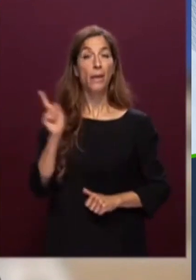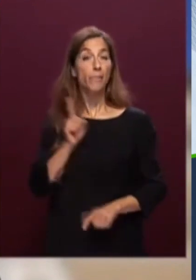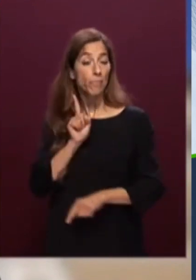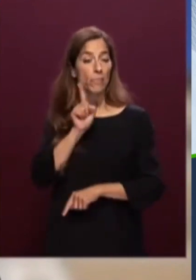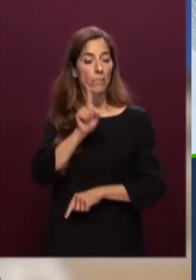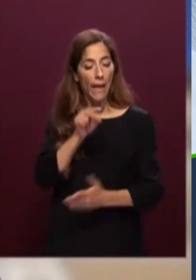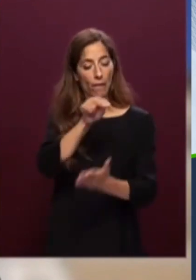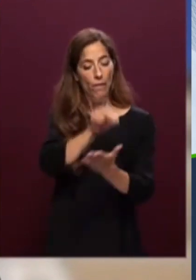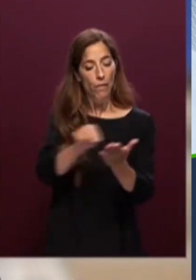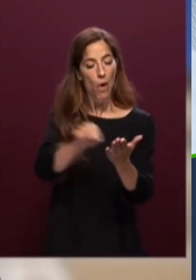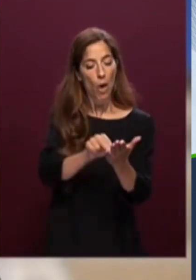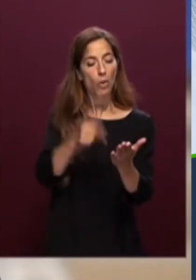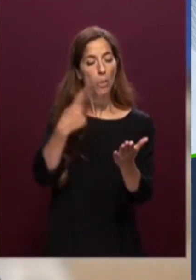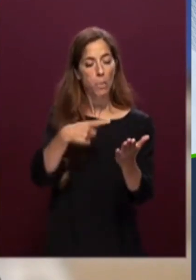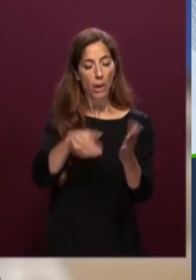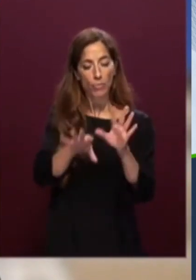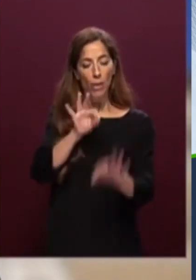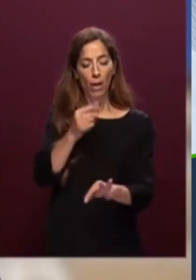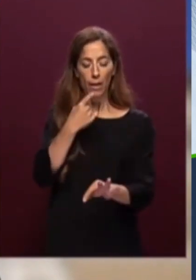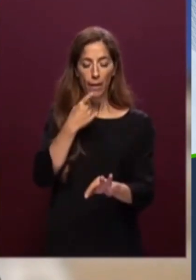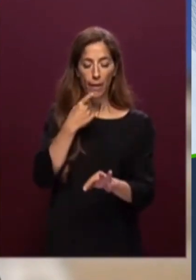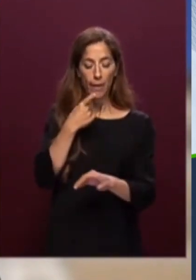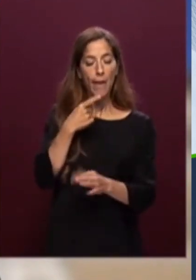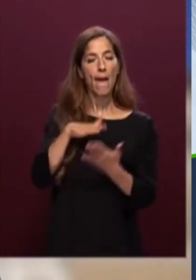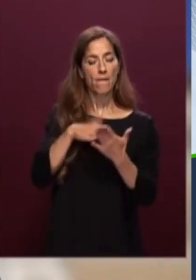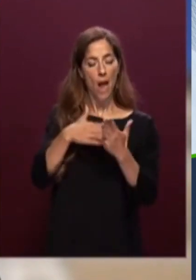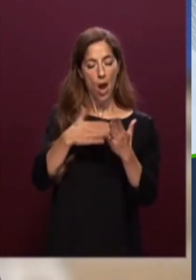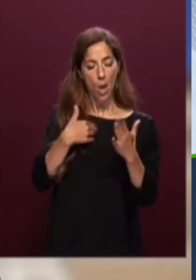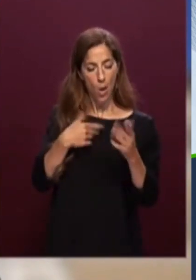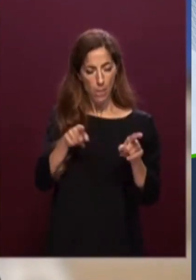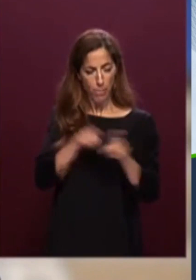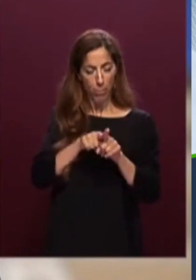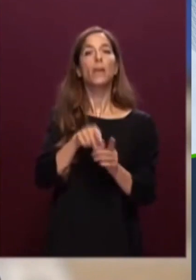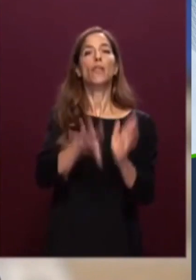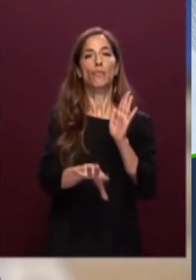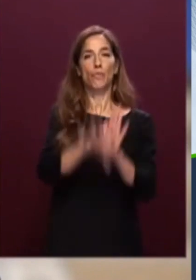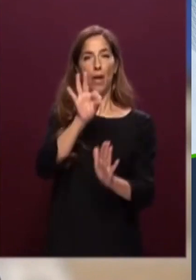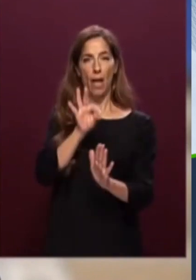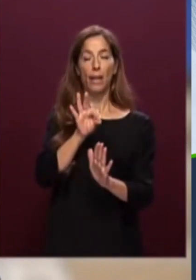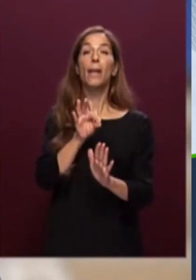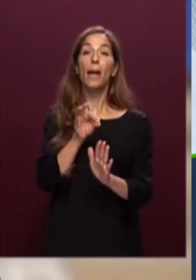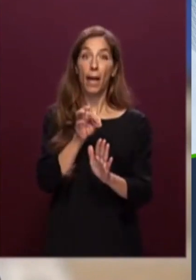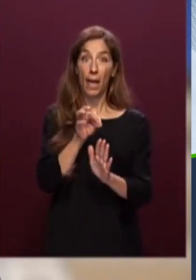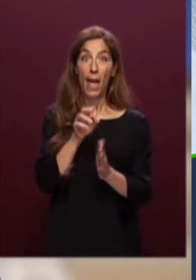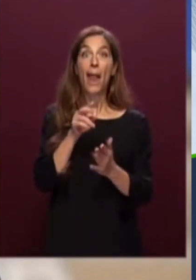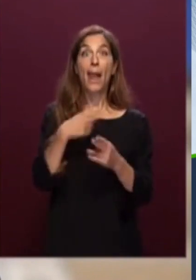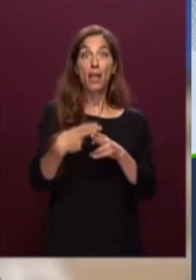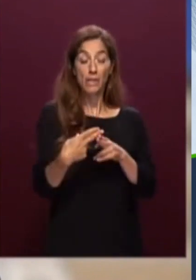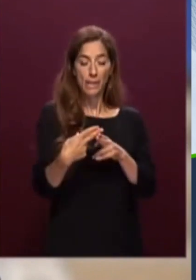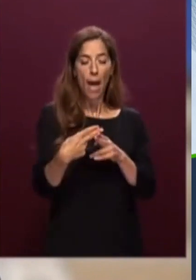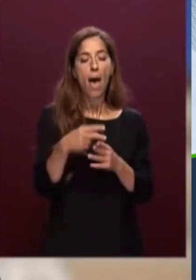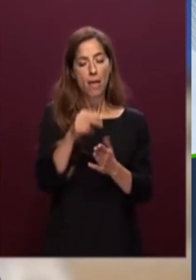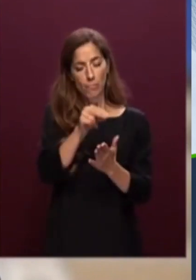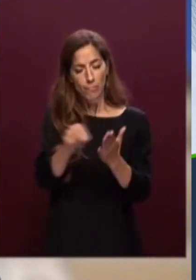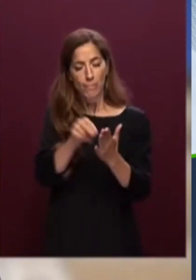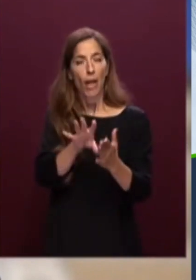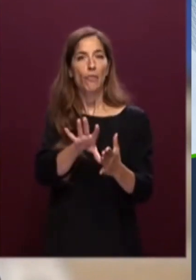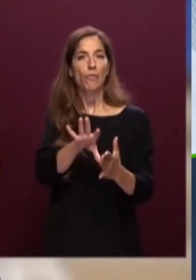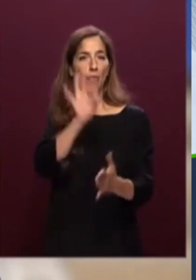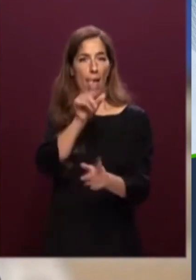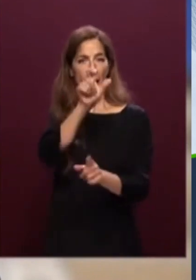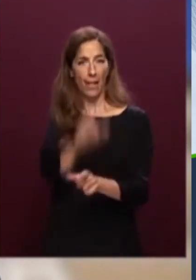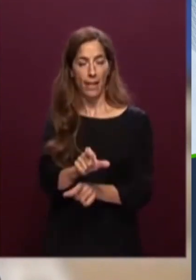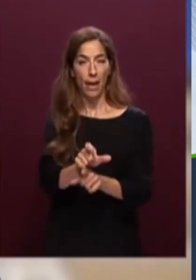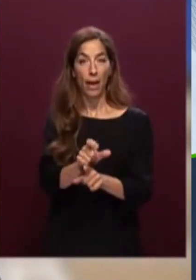ai loro parametri valoriali e alle proprie necessità la nostra è una nazione multiforme che